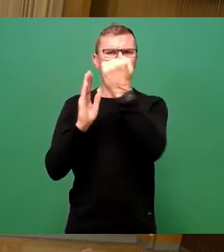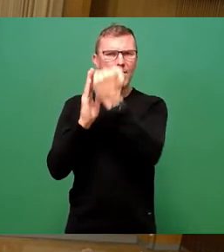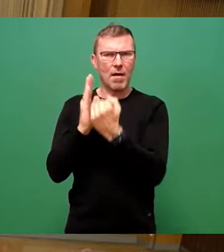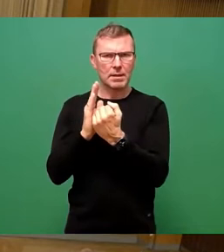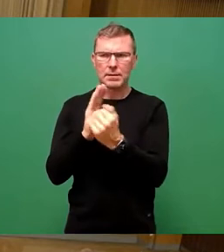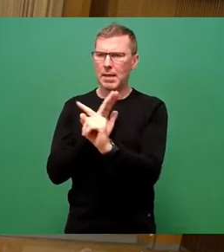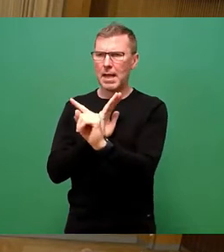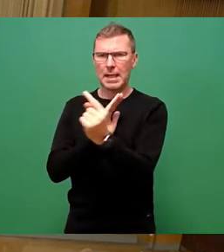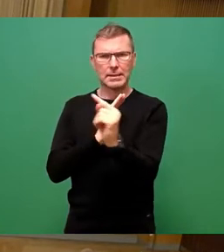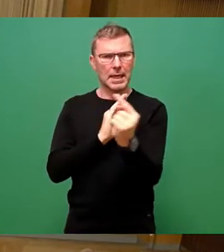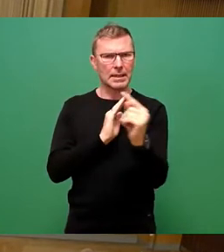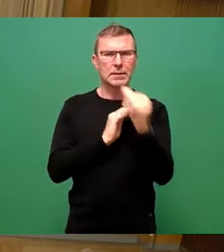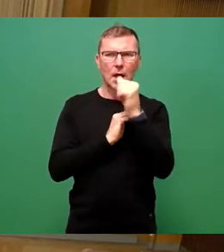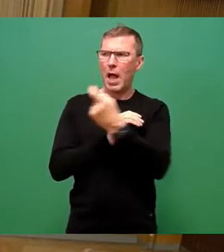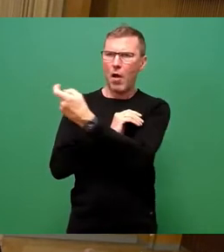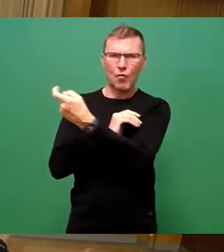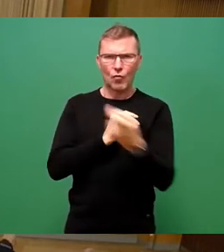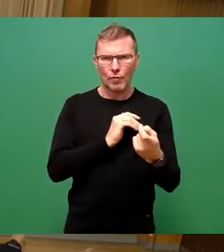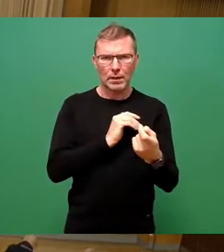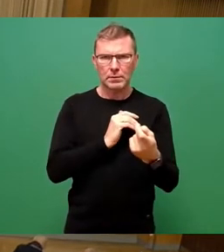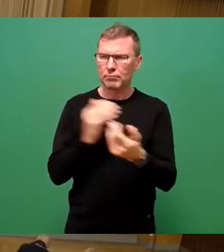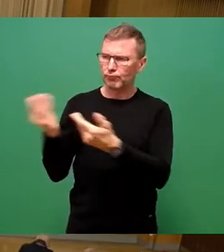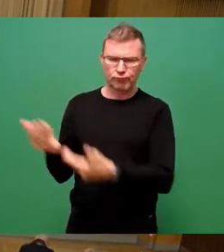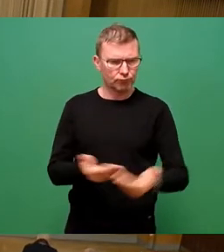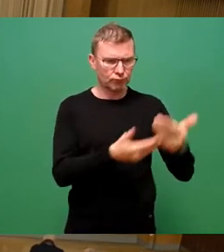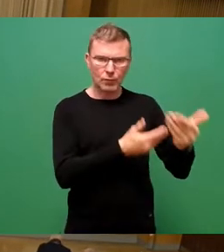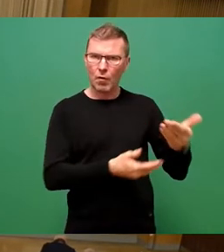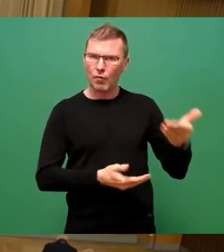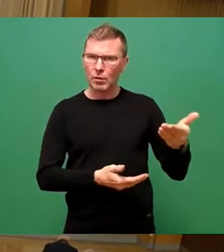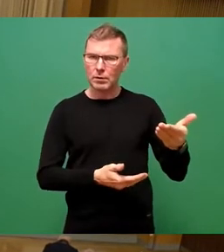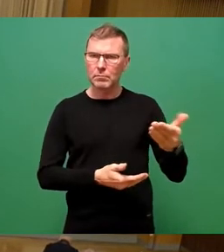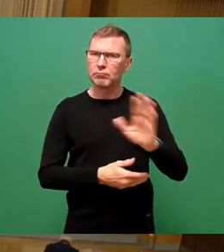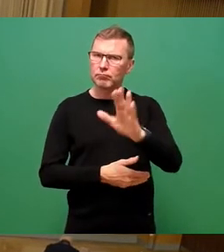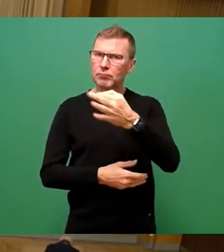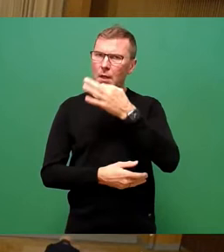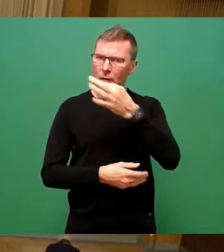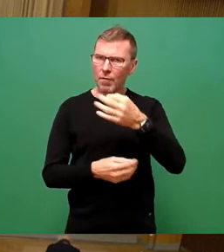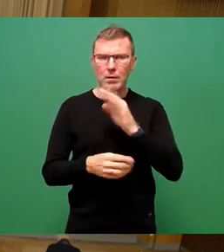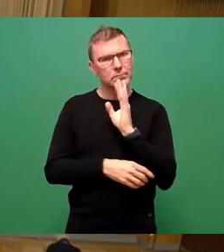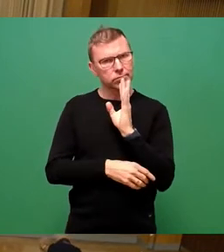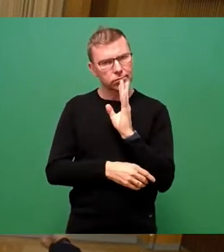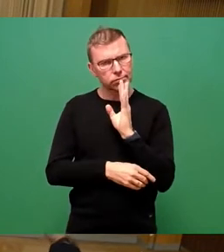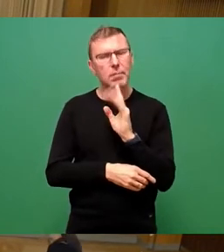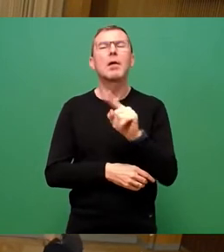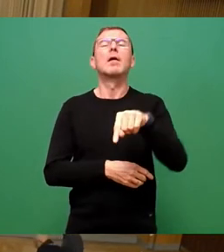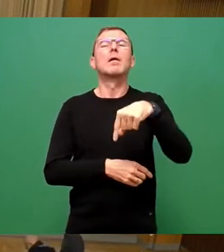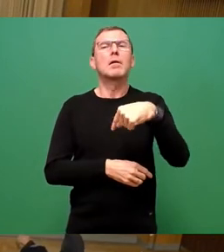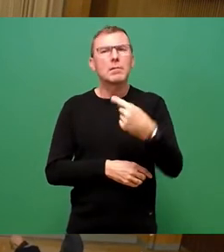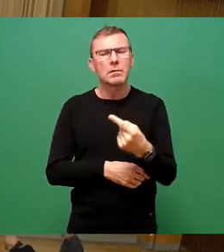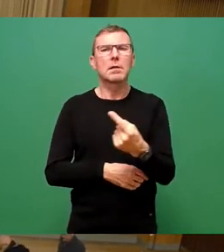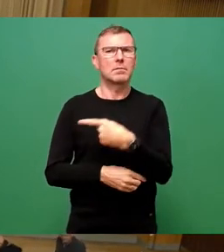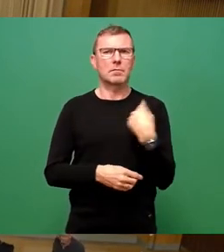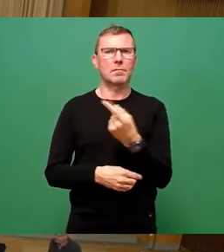aufrufen, hier nach vorne bitten, ihre Frage zu formulieren und wir würden dann